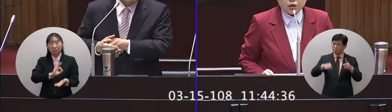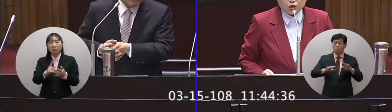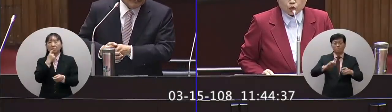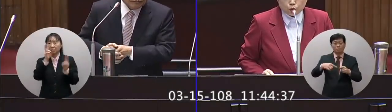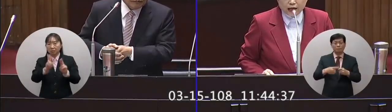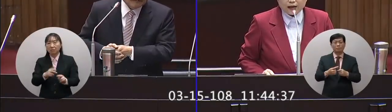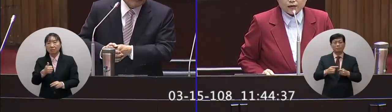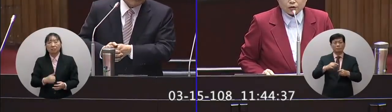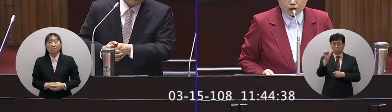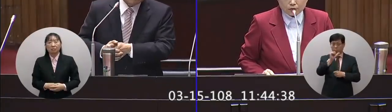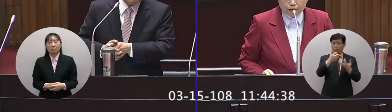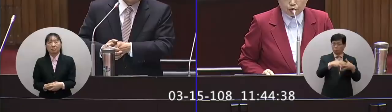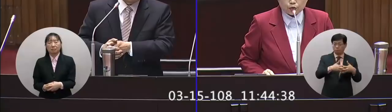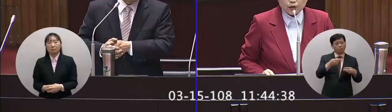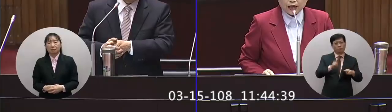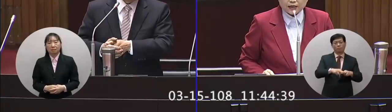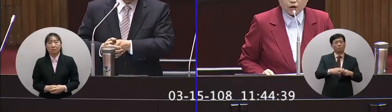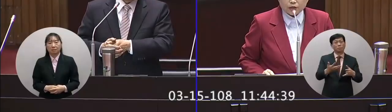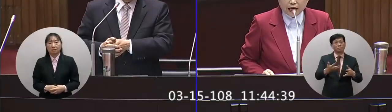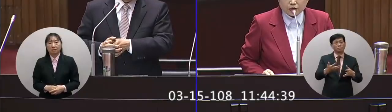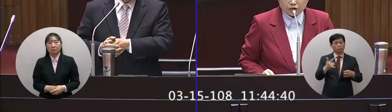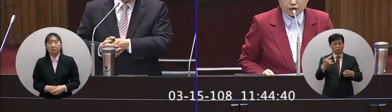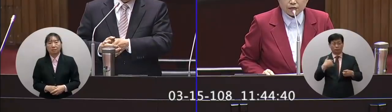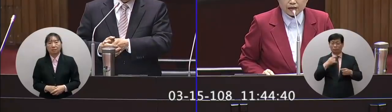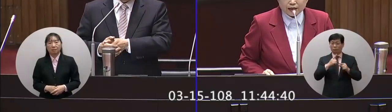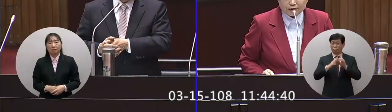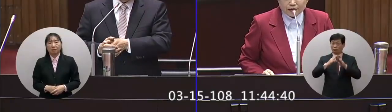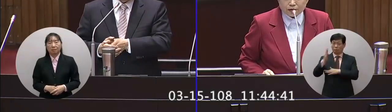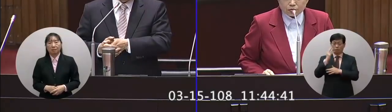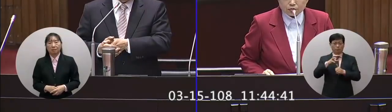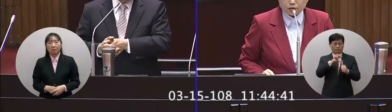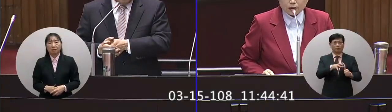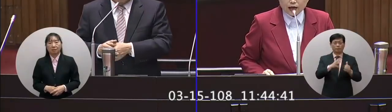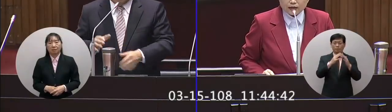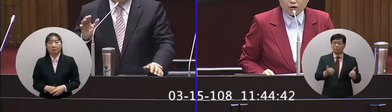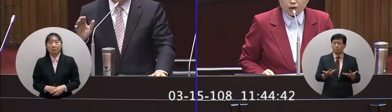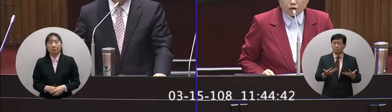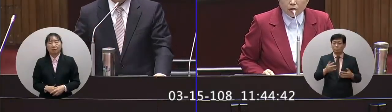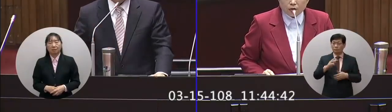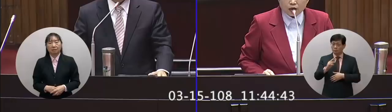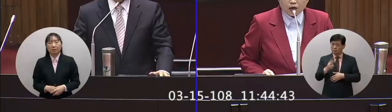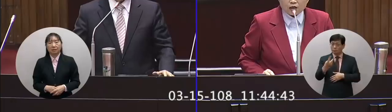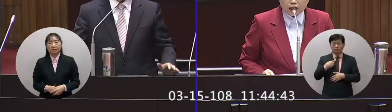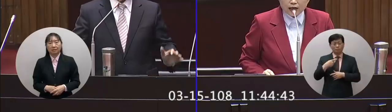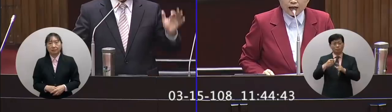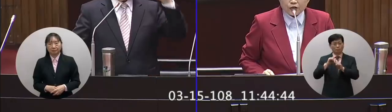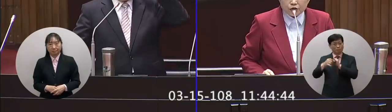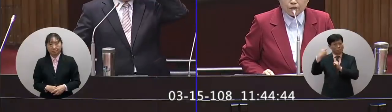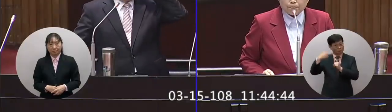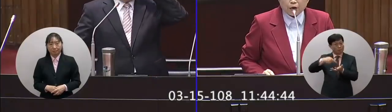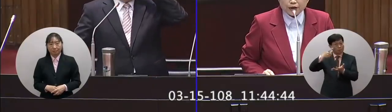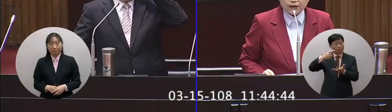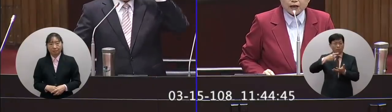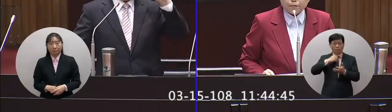今年五台就是廢除還是要我們台中市政府來強制拆除還是要我們公民再來